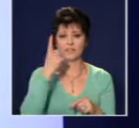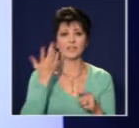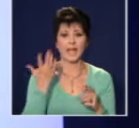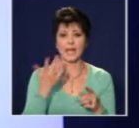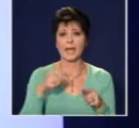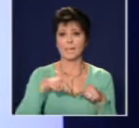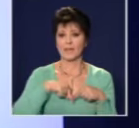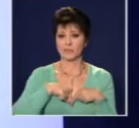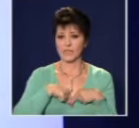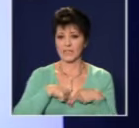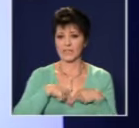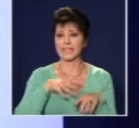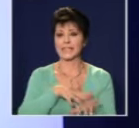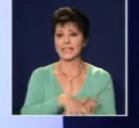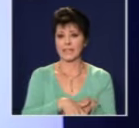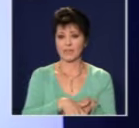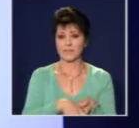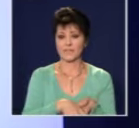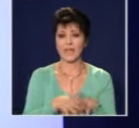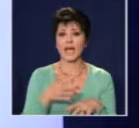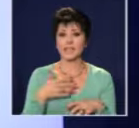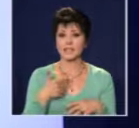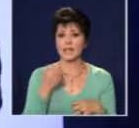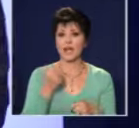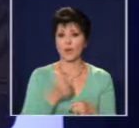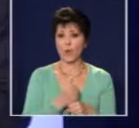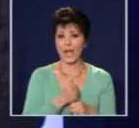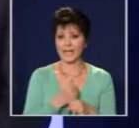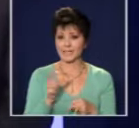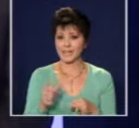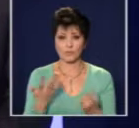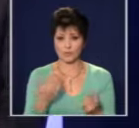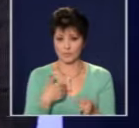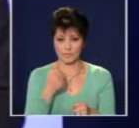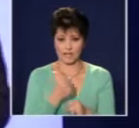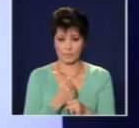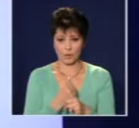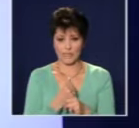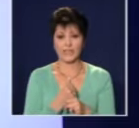система Със повечето колеги, които съм говорил са на същото мнение